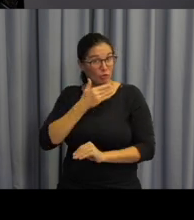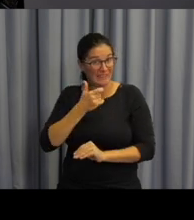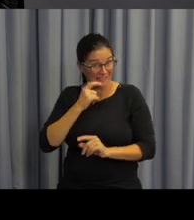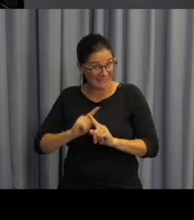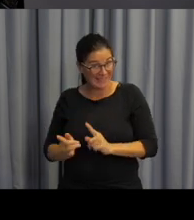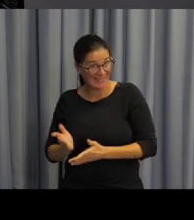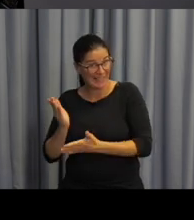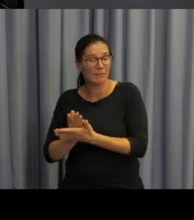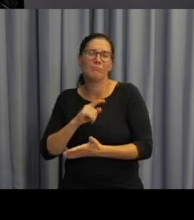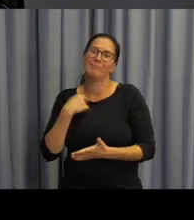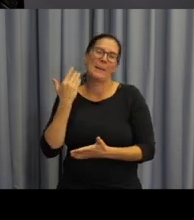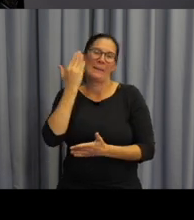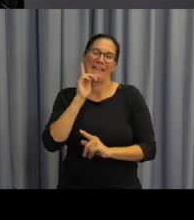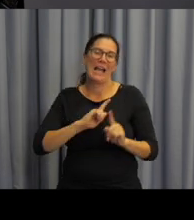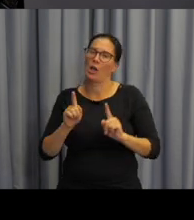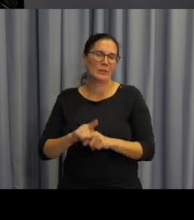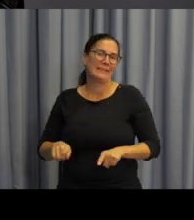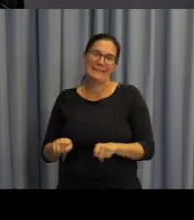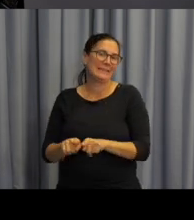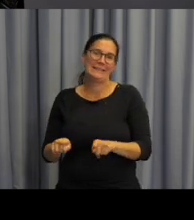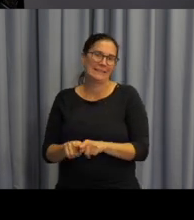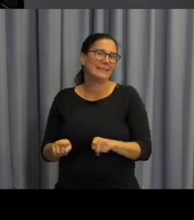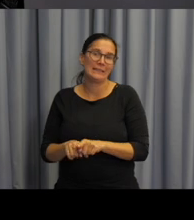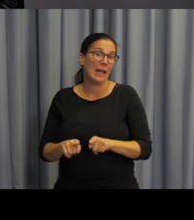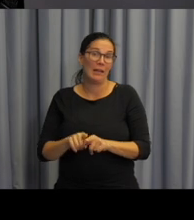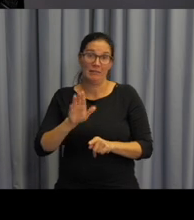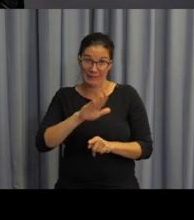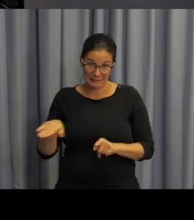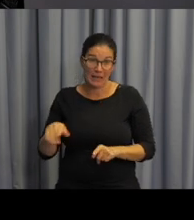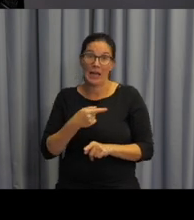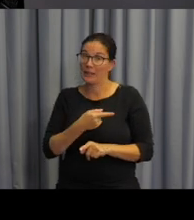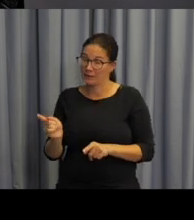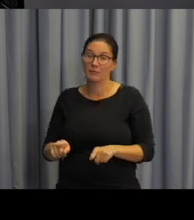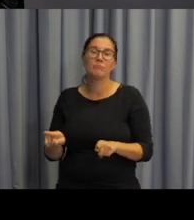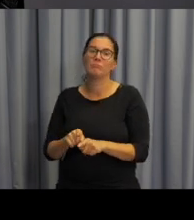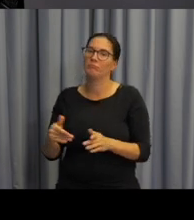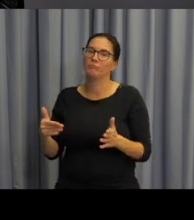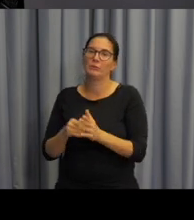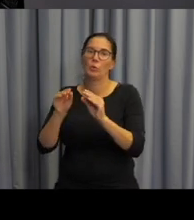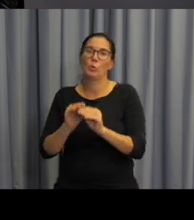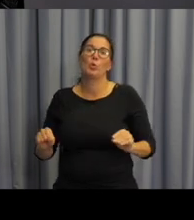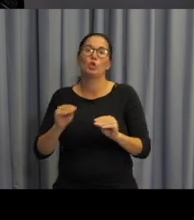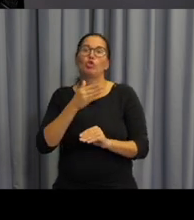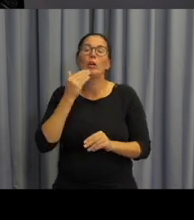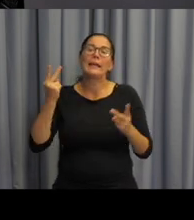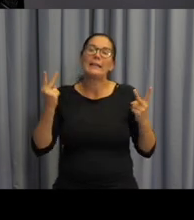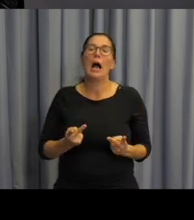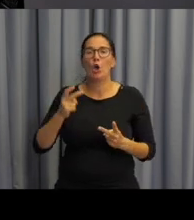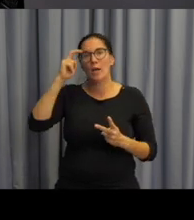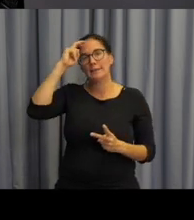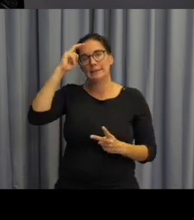My se domníváme, že ne. Že i u těchto žáků je potřeba přistupovat k výuce češtiny jako cizího jazyka.